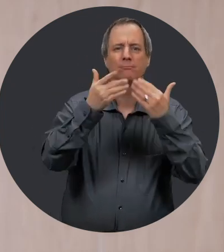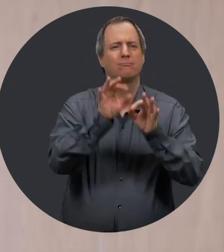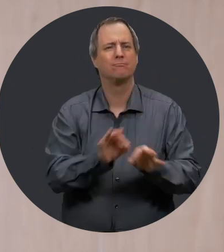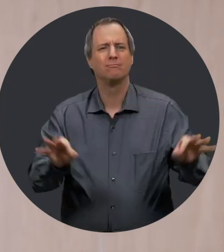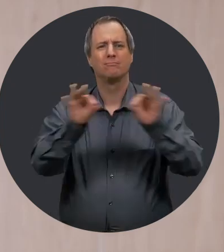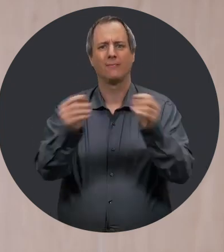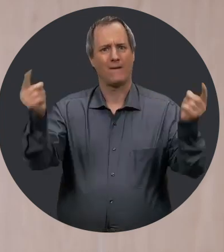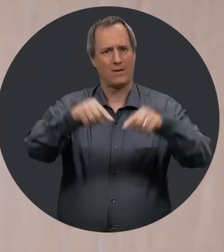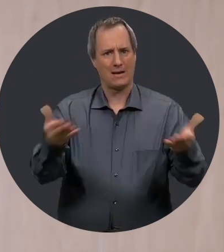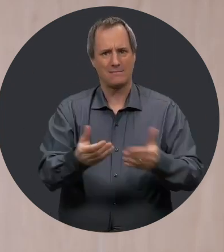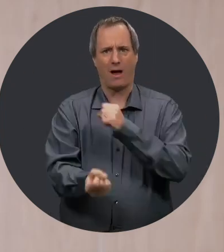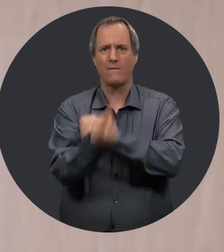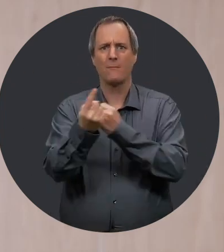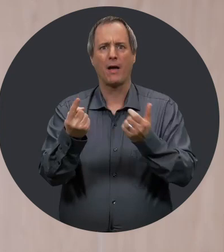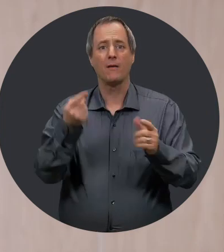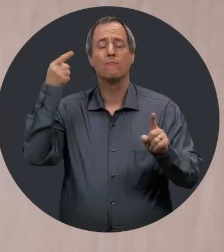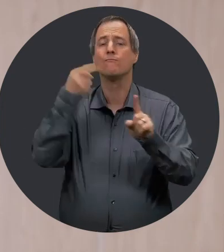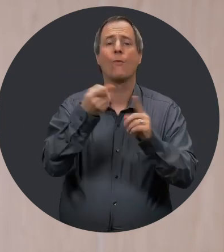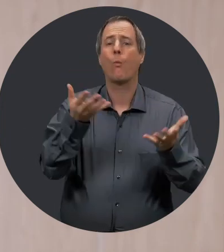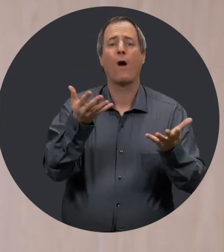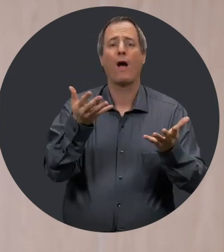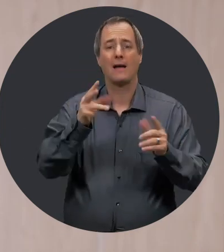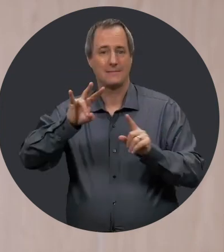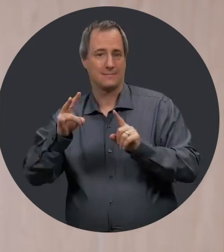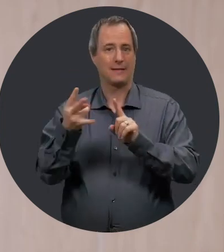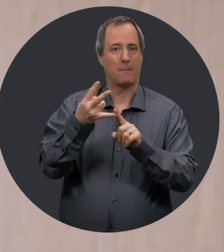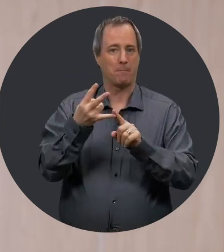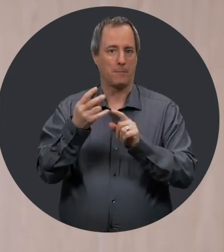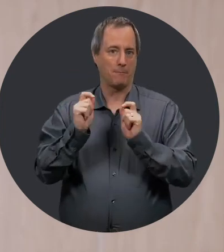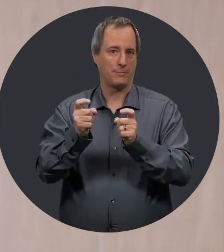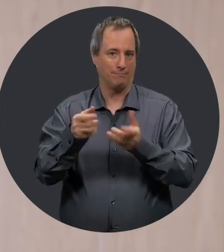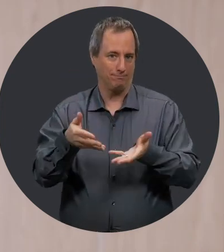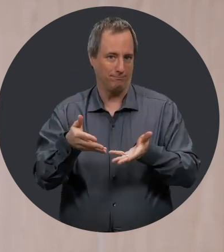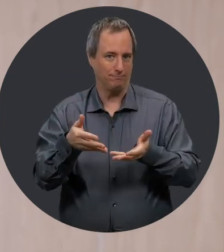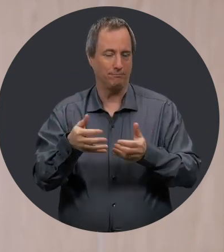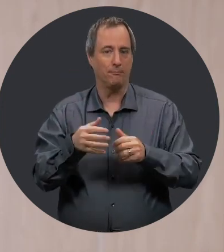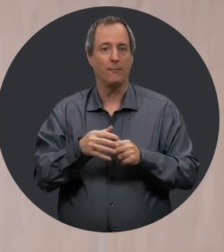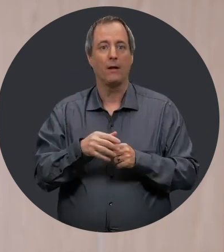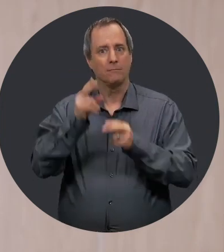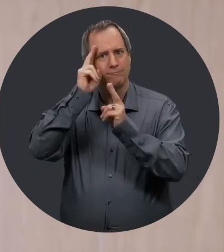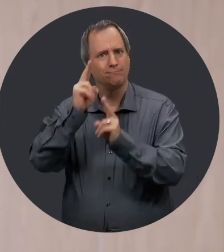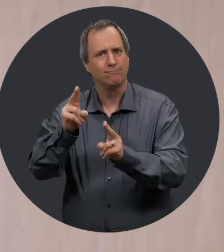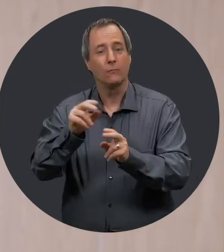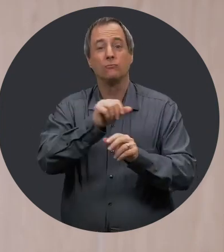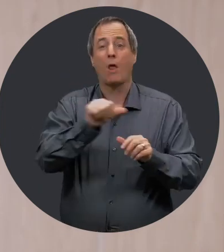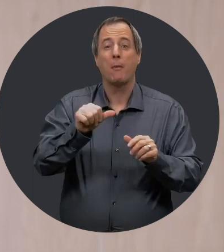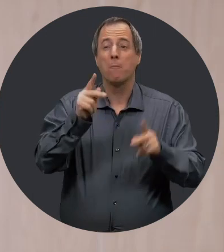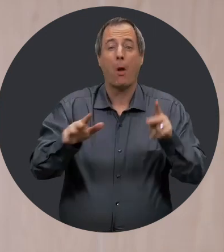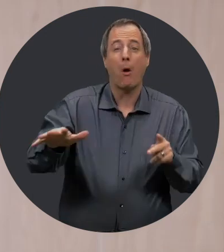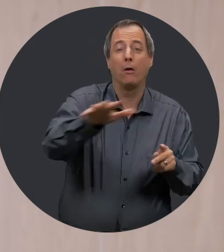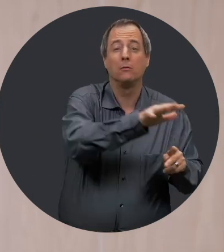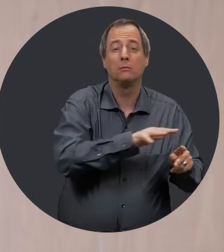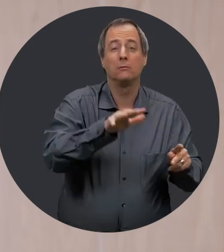à cet événement d'importance qui vise, pour une septième édition, à faire connaître